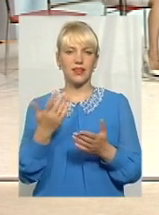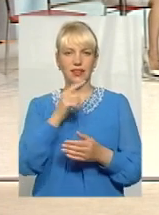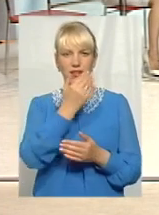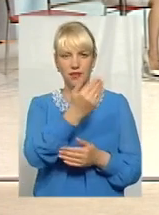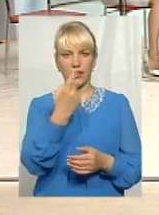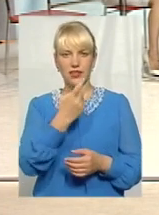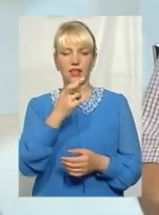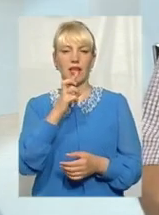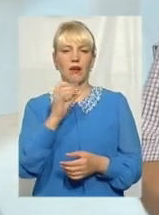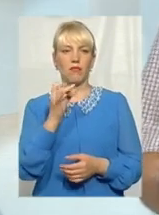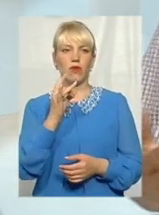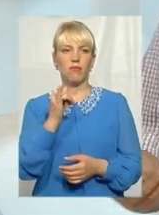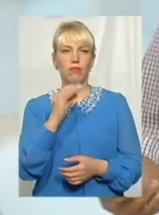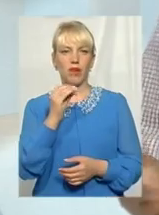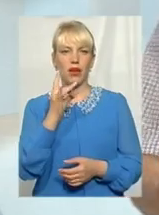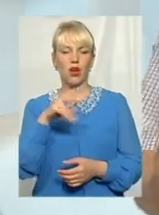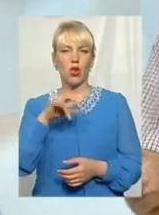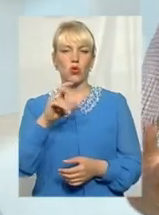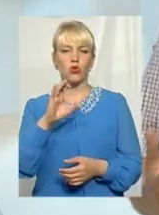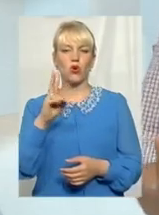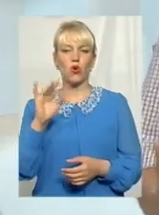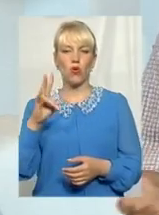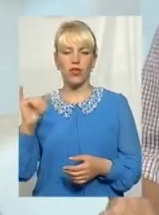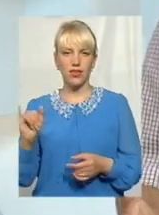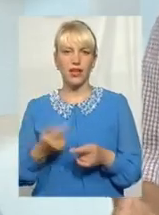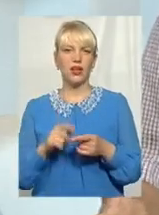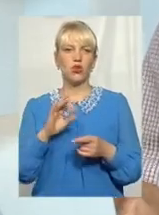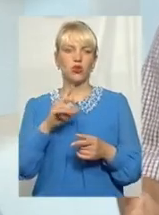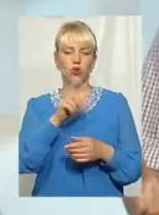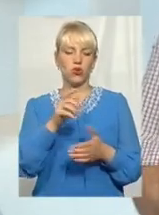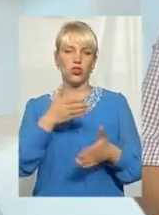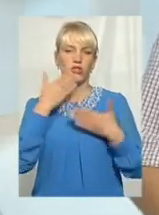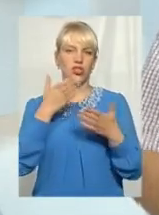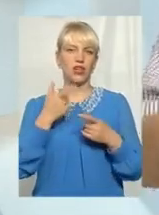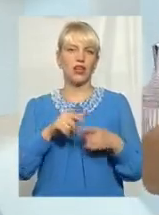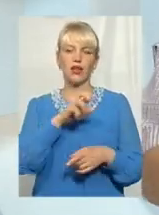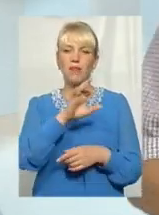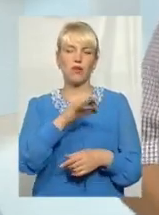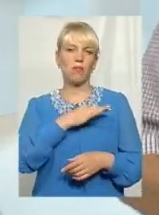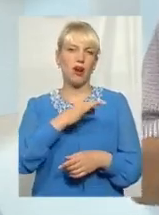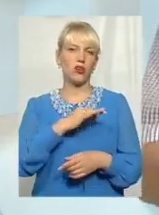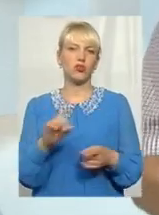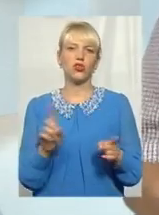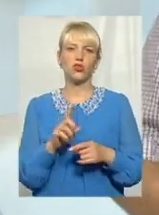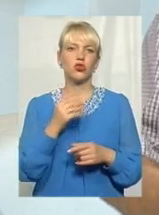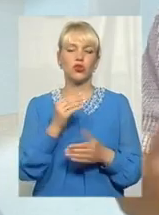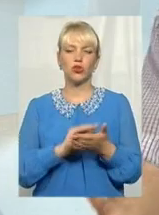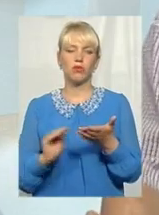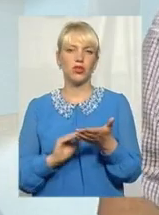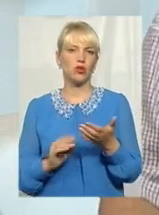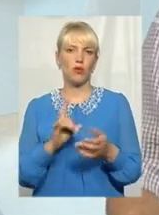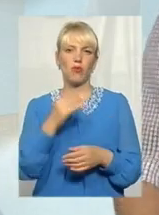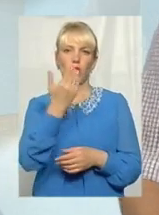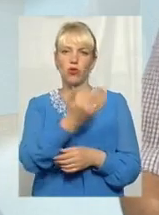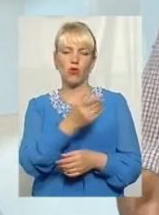критикують, тому що люди читають, йому вже немає значення, якщо гроші не пахнуть. Власне кажучи, йому байдуже, що про нього пишуть, купують його газети, дивляться його телеканали, де